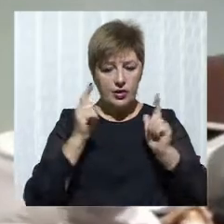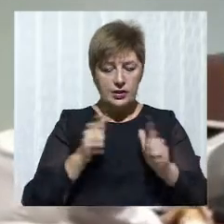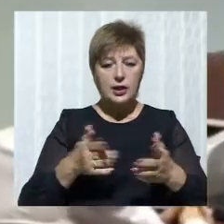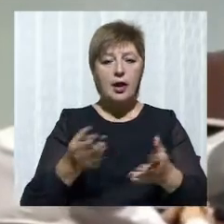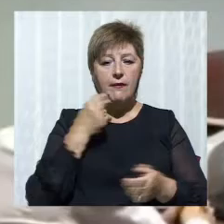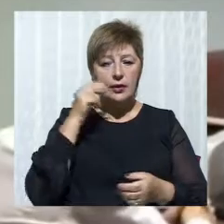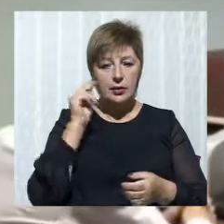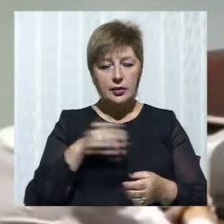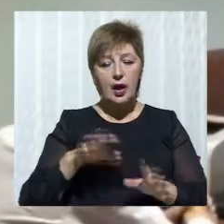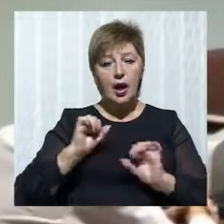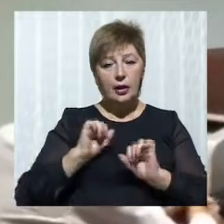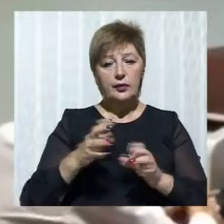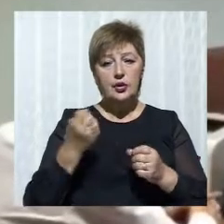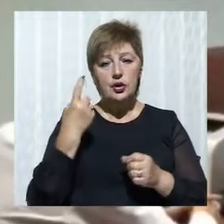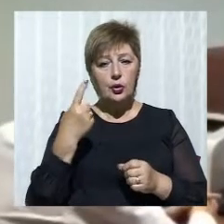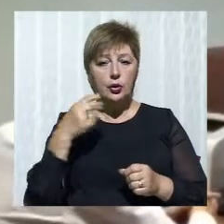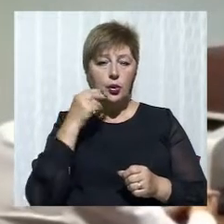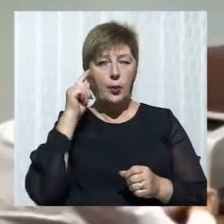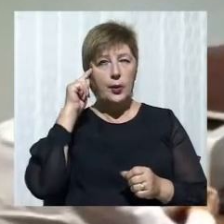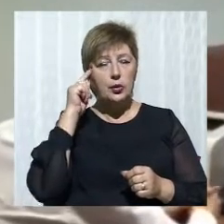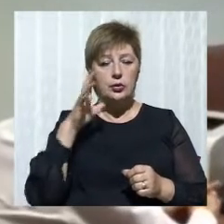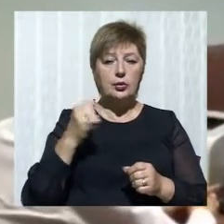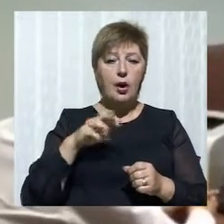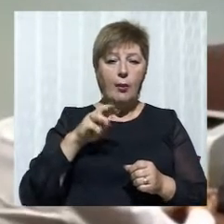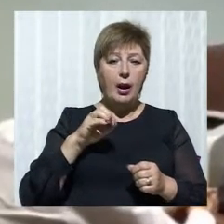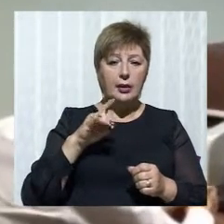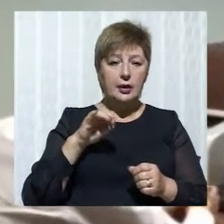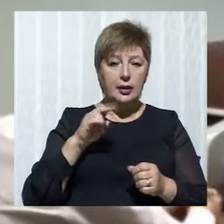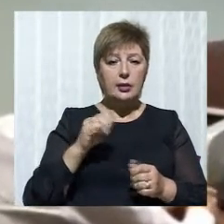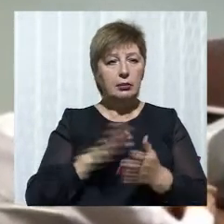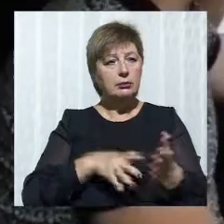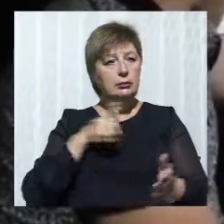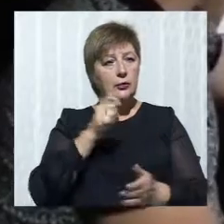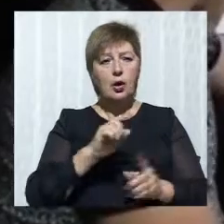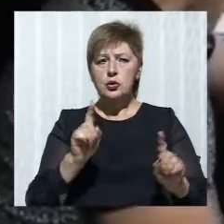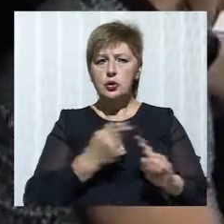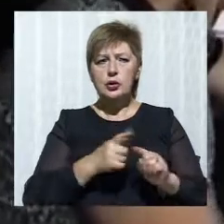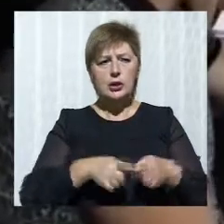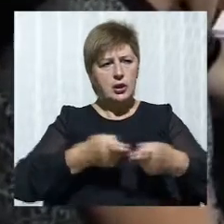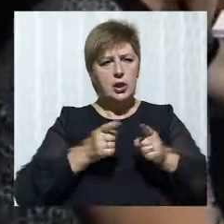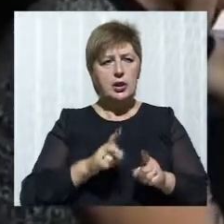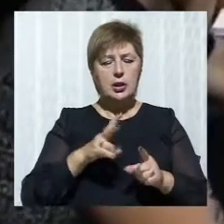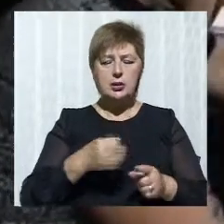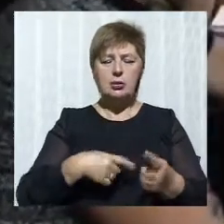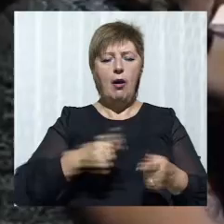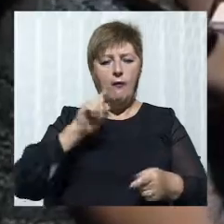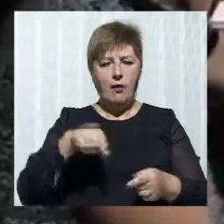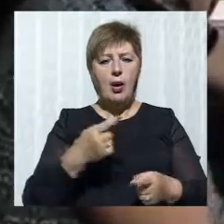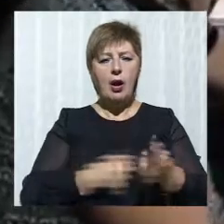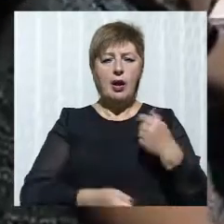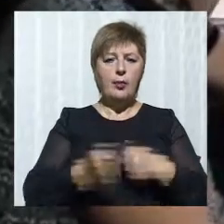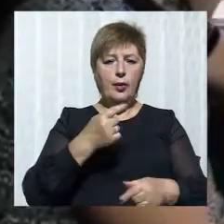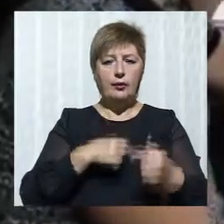Адвокат ще одного підозрюваного Мангера подав клопотання щодо визнання недійсної цієї угоди та вимагає повернення кримінального